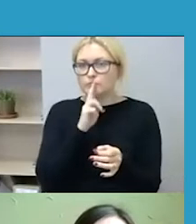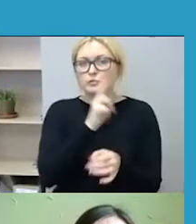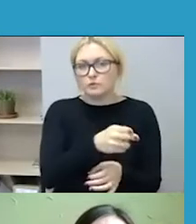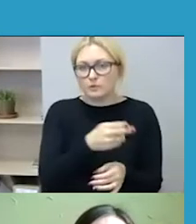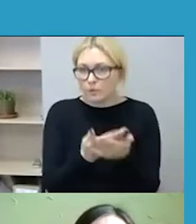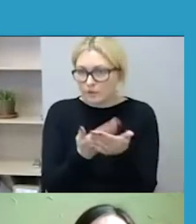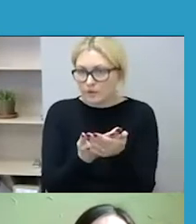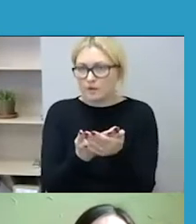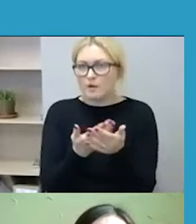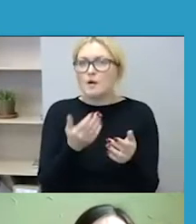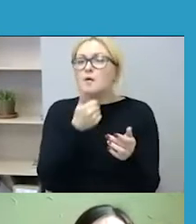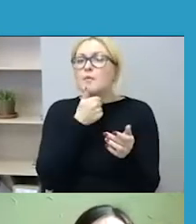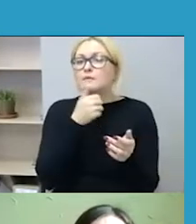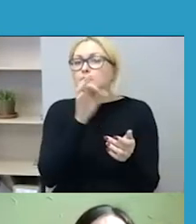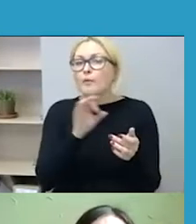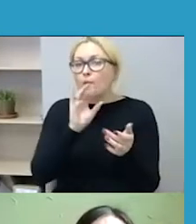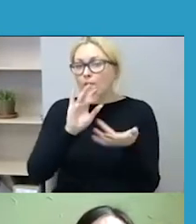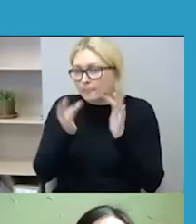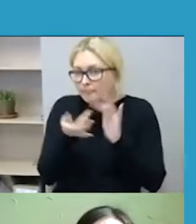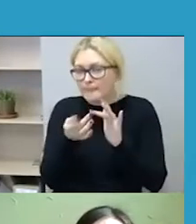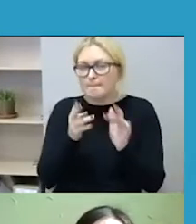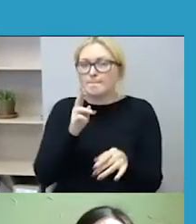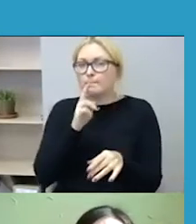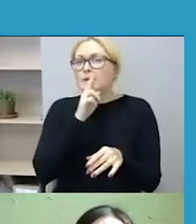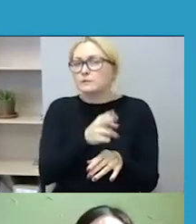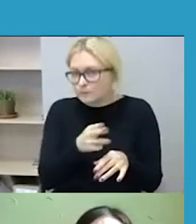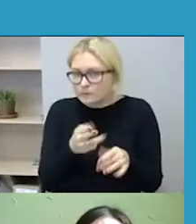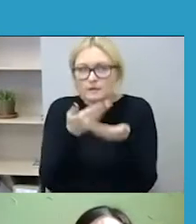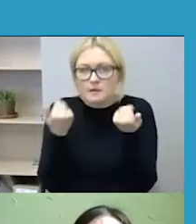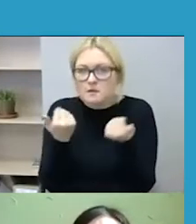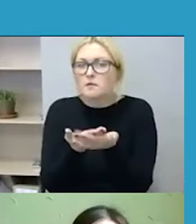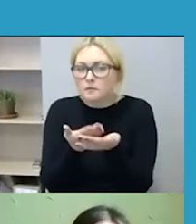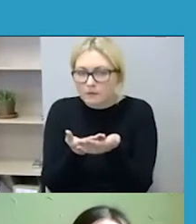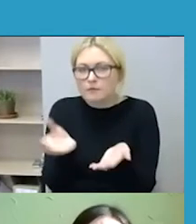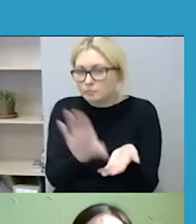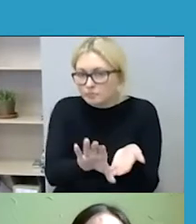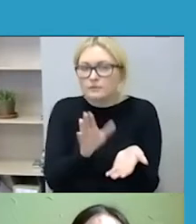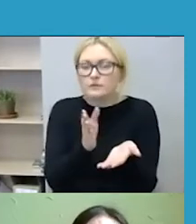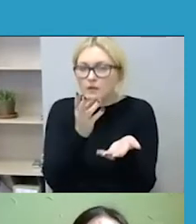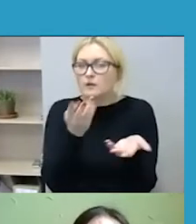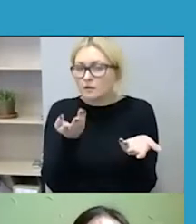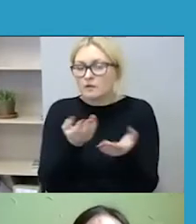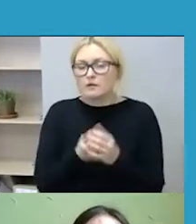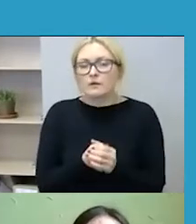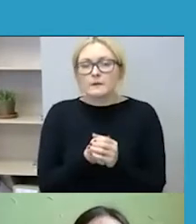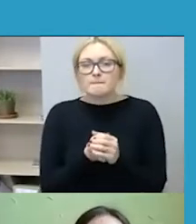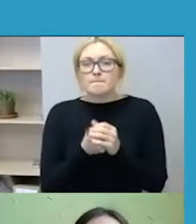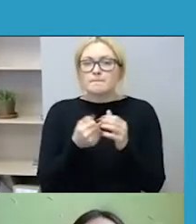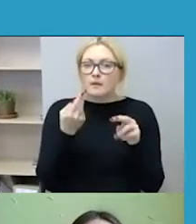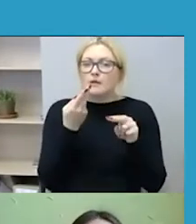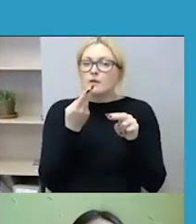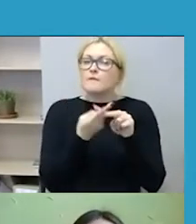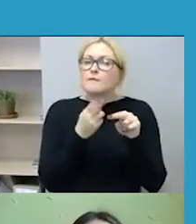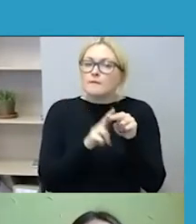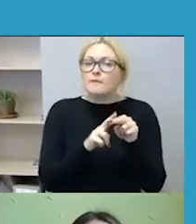Tai esmė tokia, kad pagal baudžiamąją atsakomybę komentaras nepykantos kurstumas turi pasiekti tam tikrą pavojingumą ir